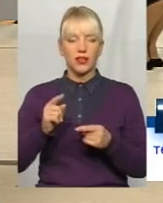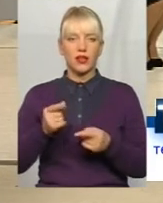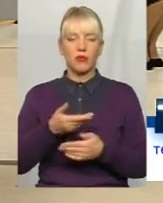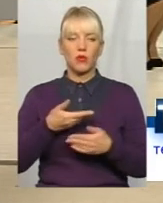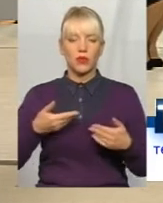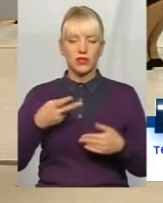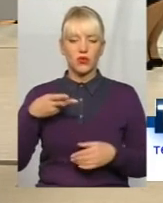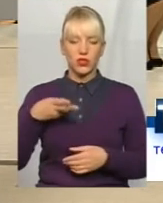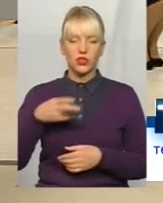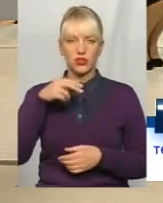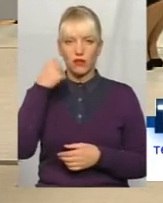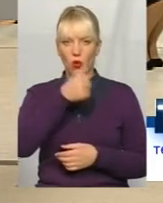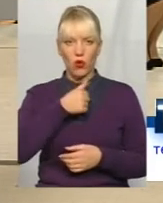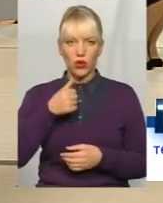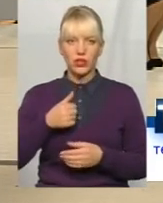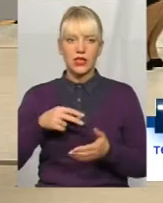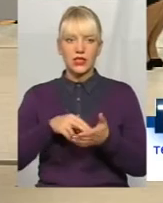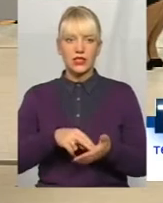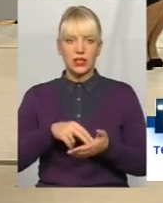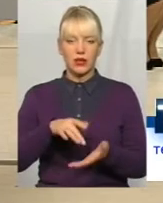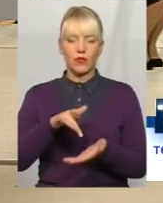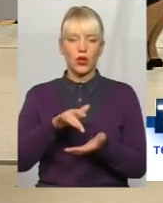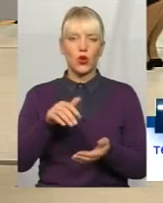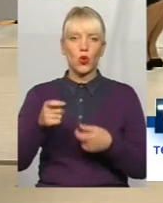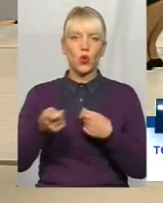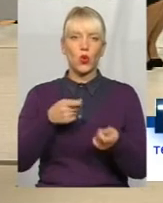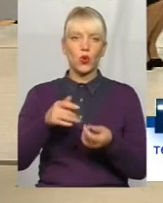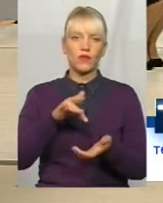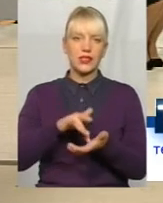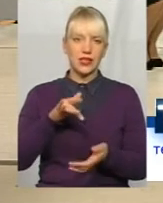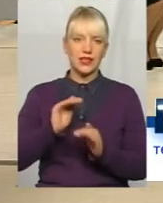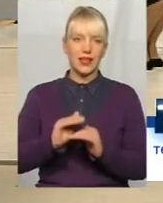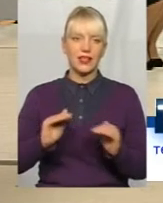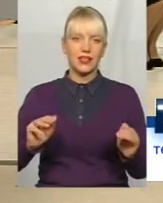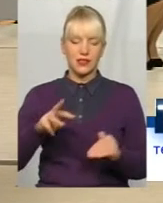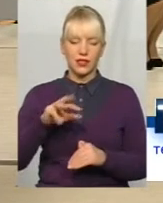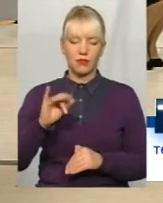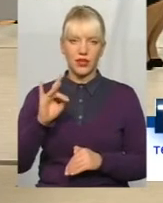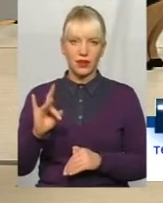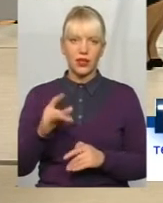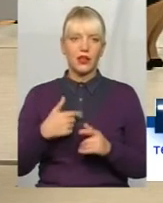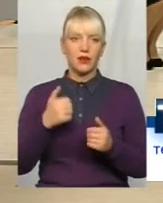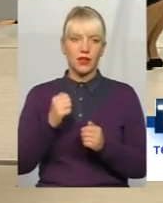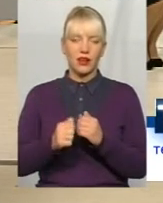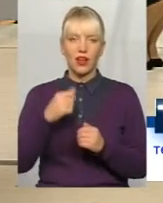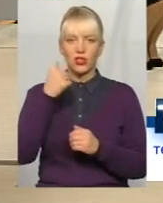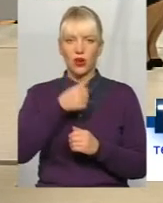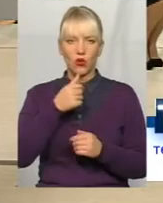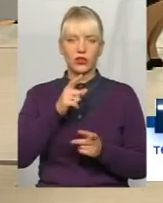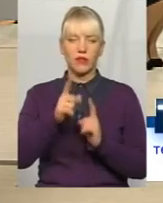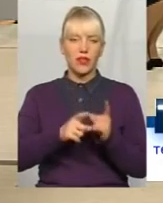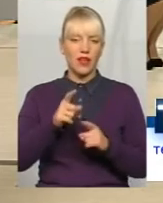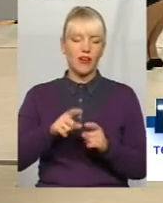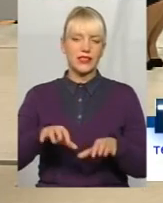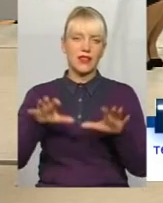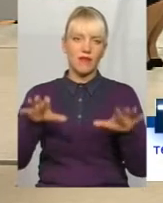року стоїм в торговому центру Детський мир, і ми кожен год, меніються і мэри, і